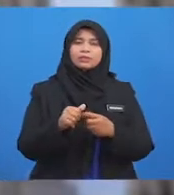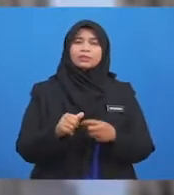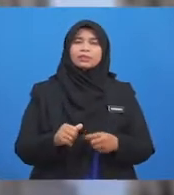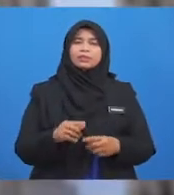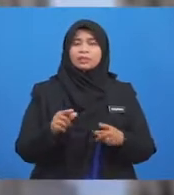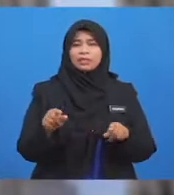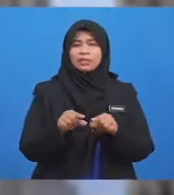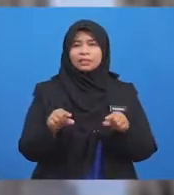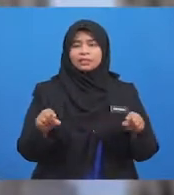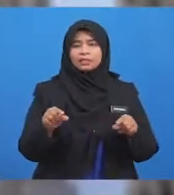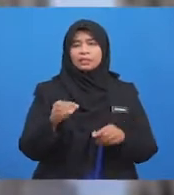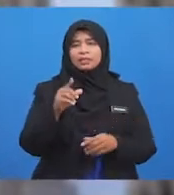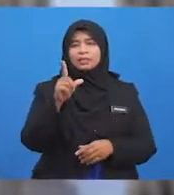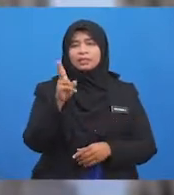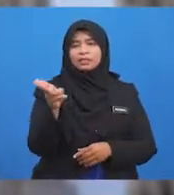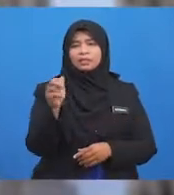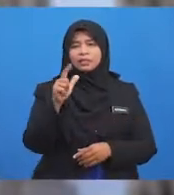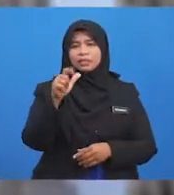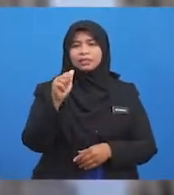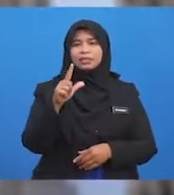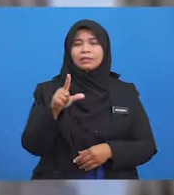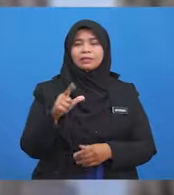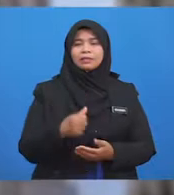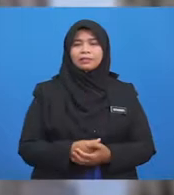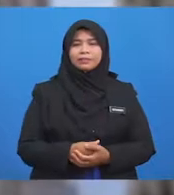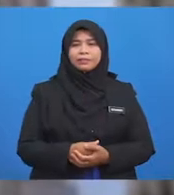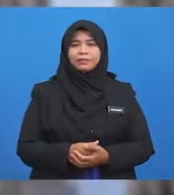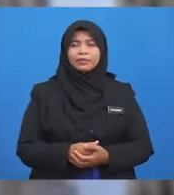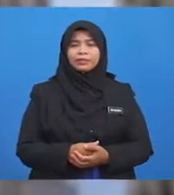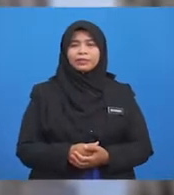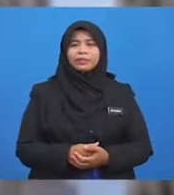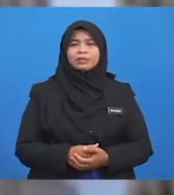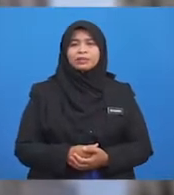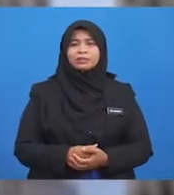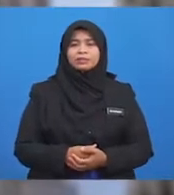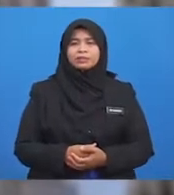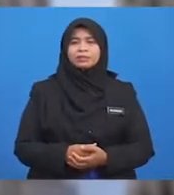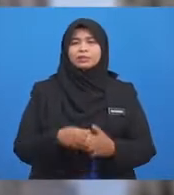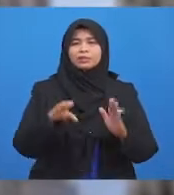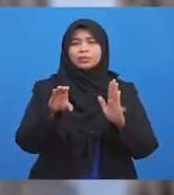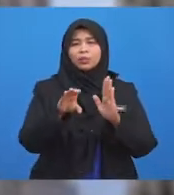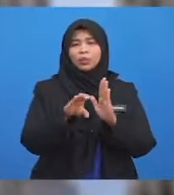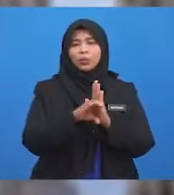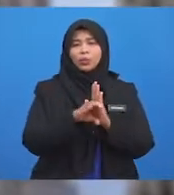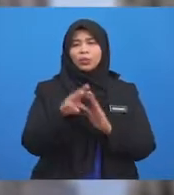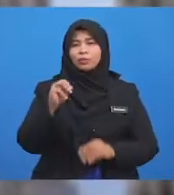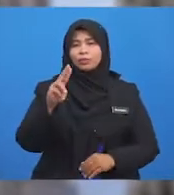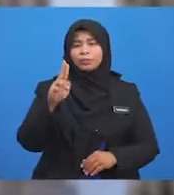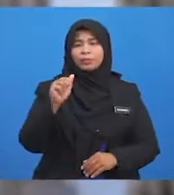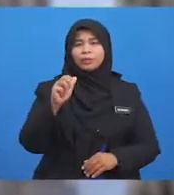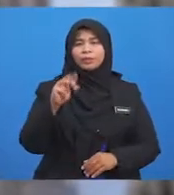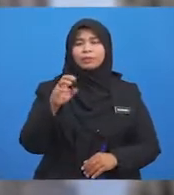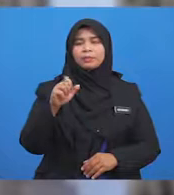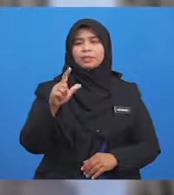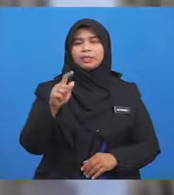Menurut syariah Kita beralih ke subtopik yang kedua Contoh muamalat yang